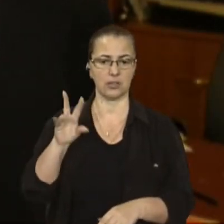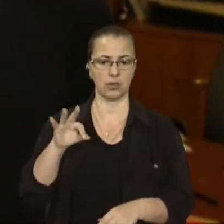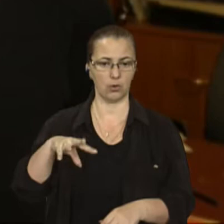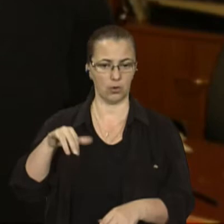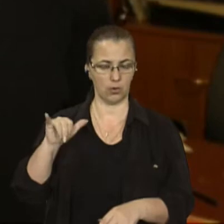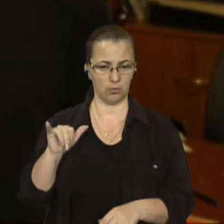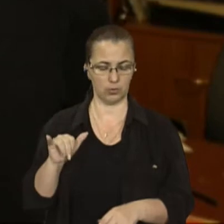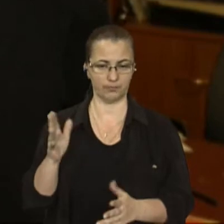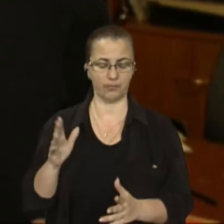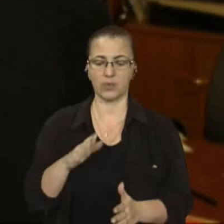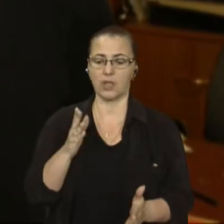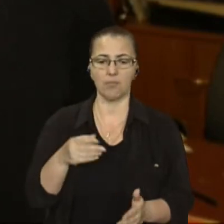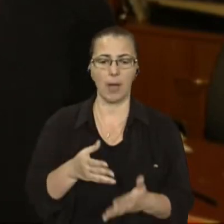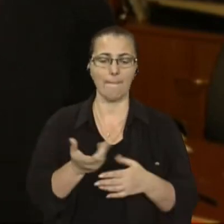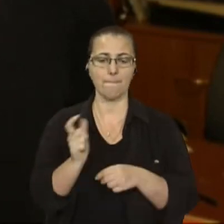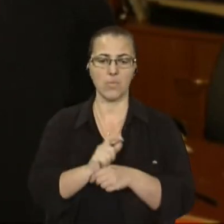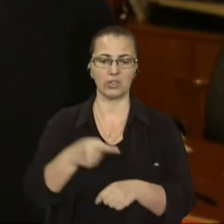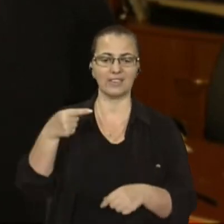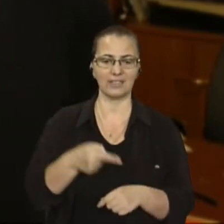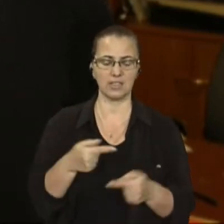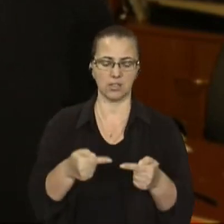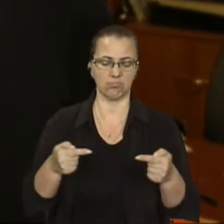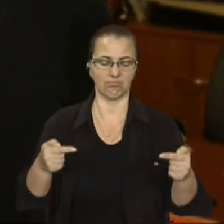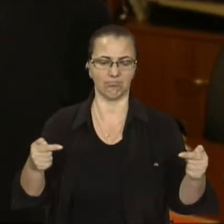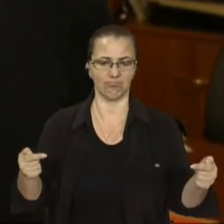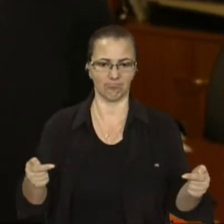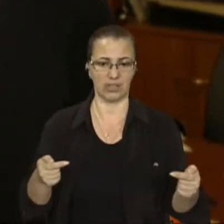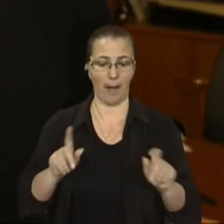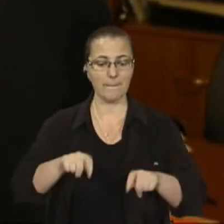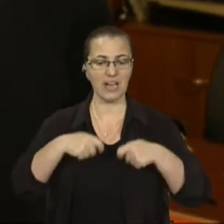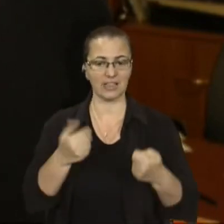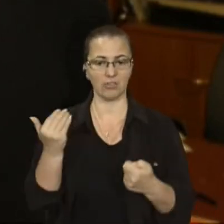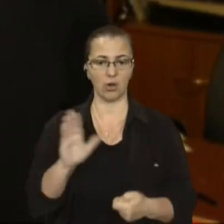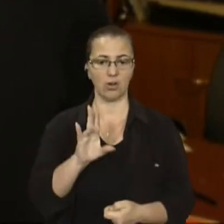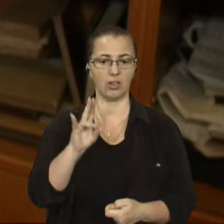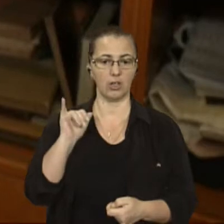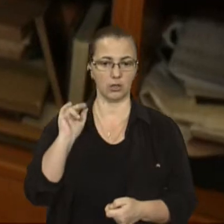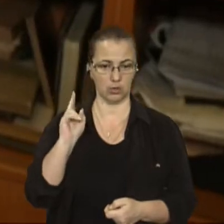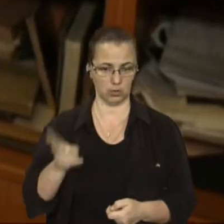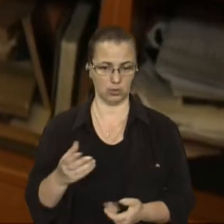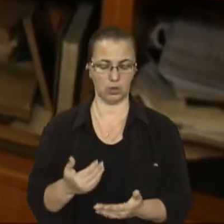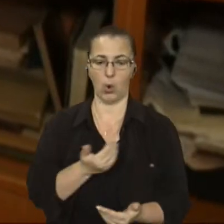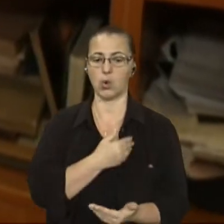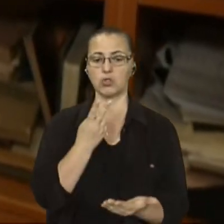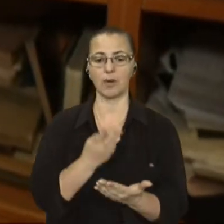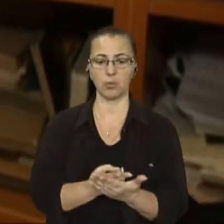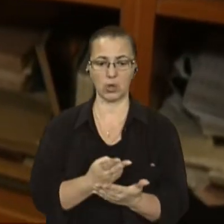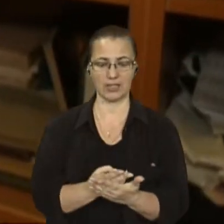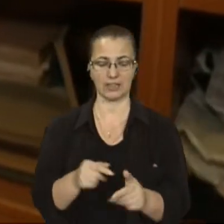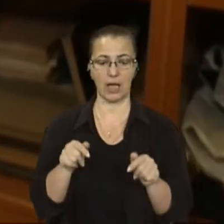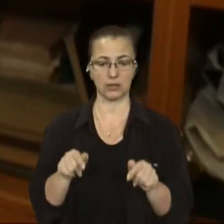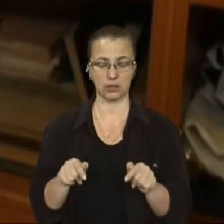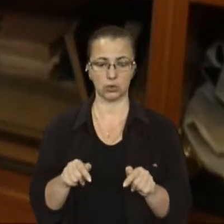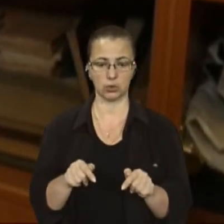понад тисячу одиниць збережень, передав внук співака Ганс Менцинський. Хочу вам показати тут